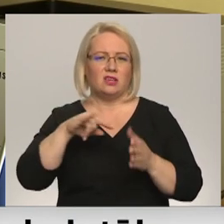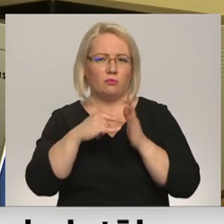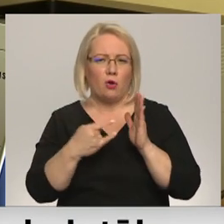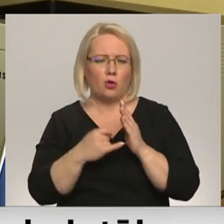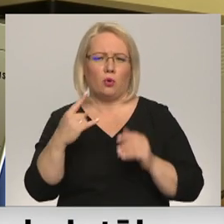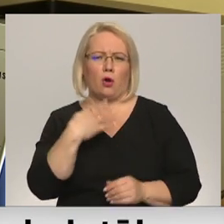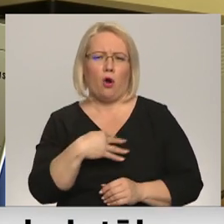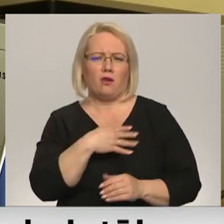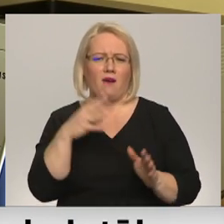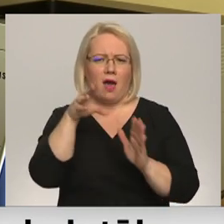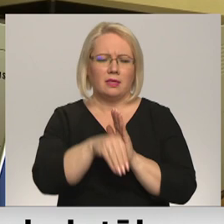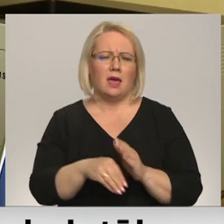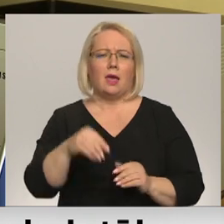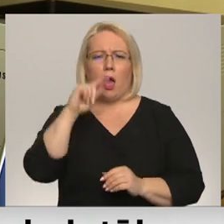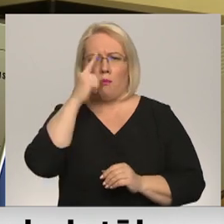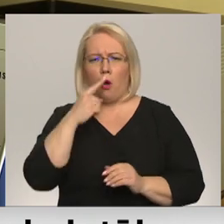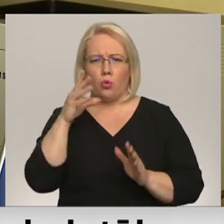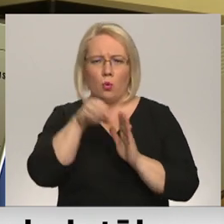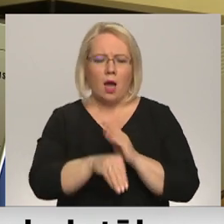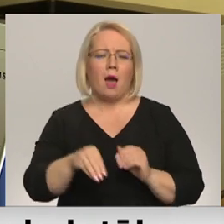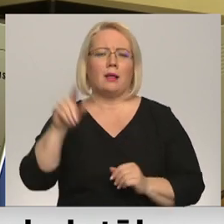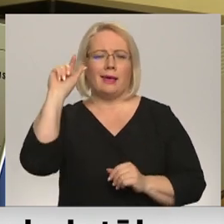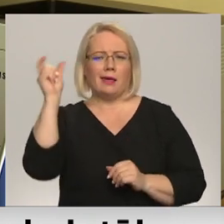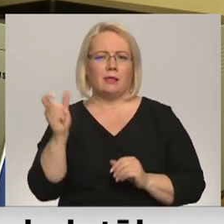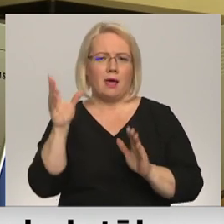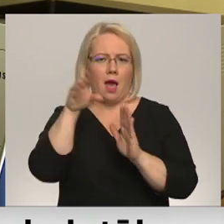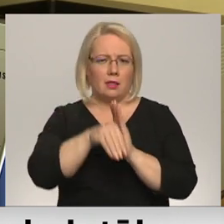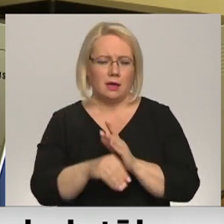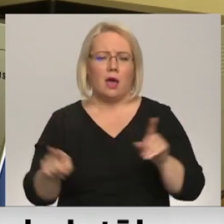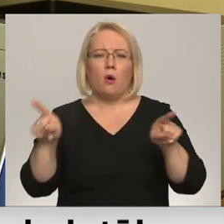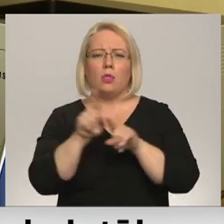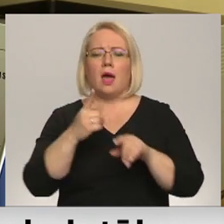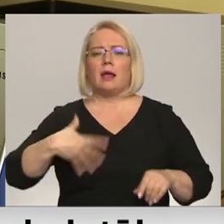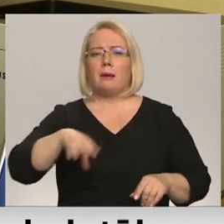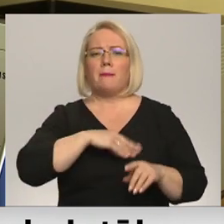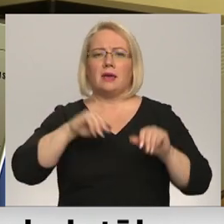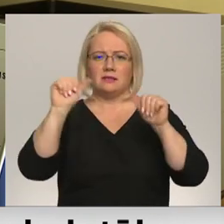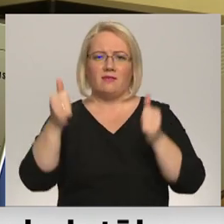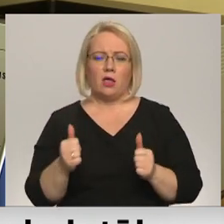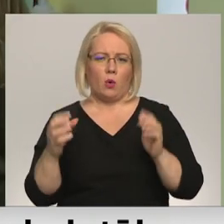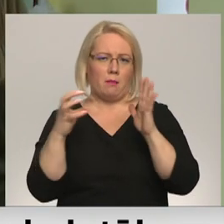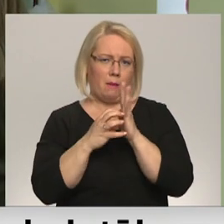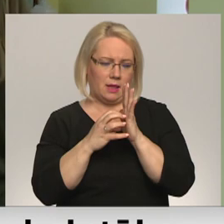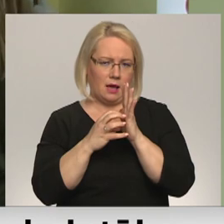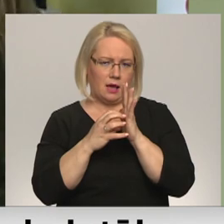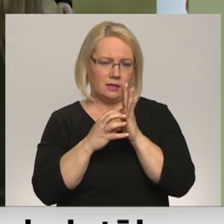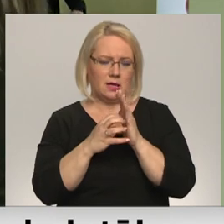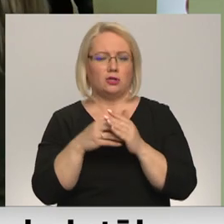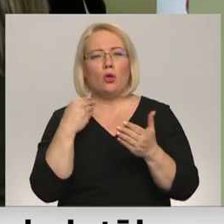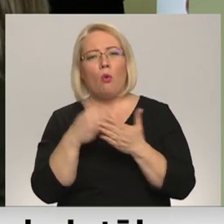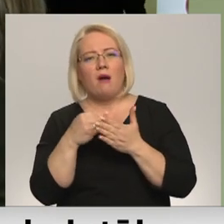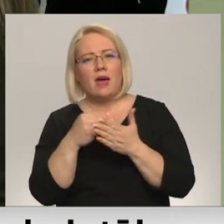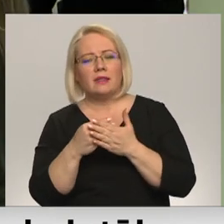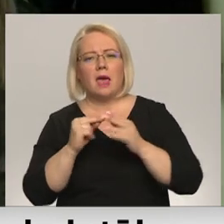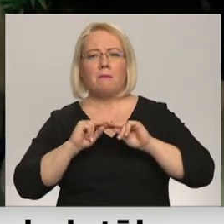Horvātija, gan Portugāļa, gan Itālijai školas. Arī mēs veidojam aplikācijas. Novērtējot